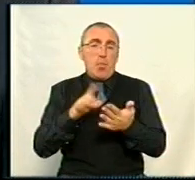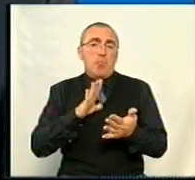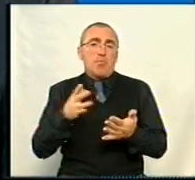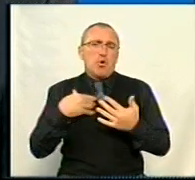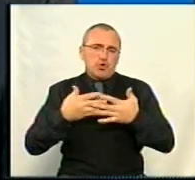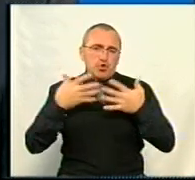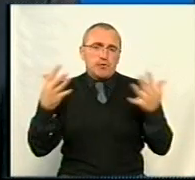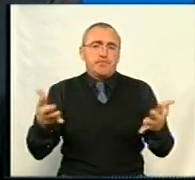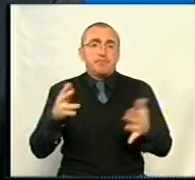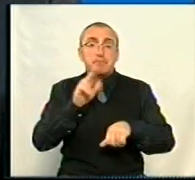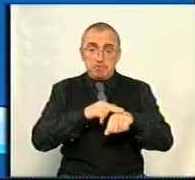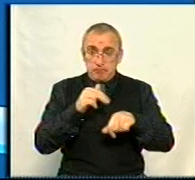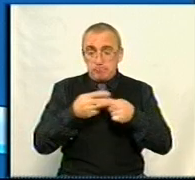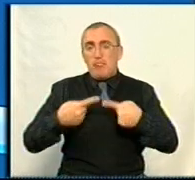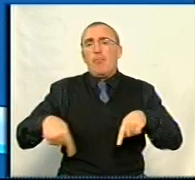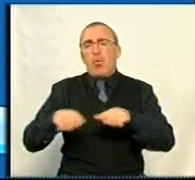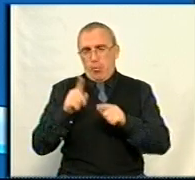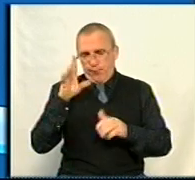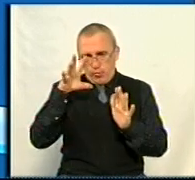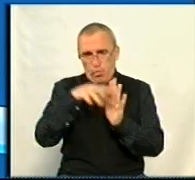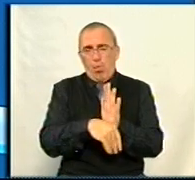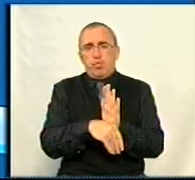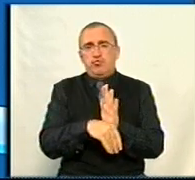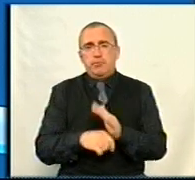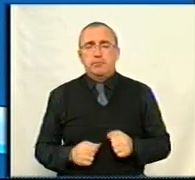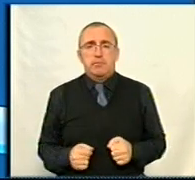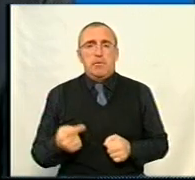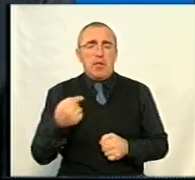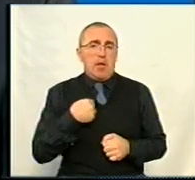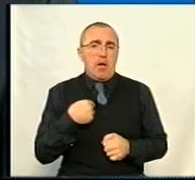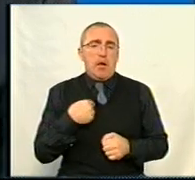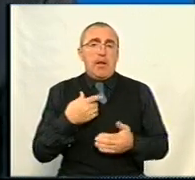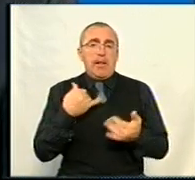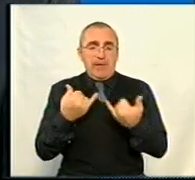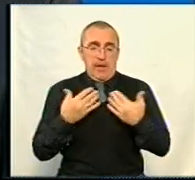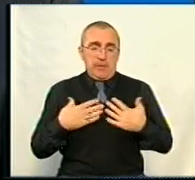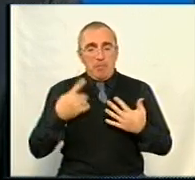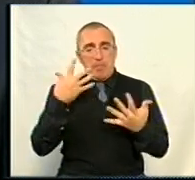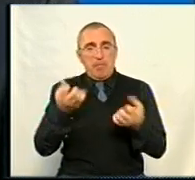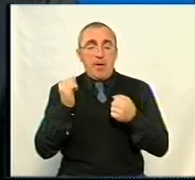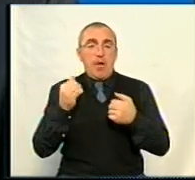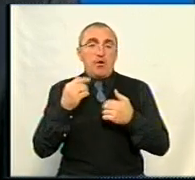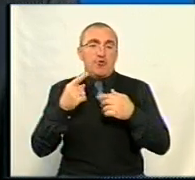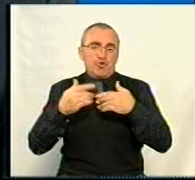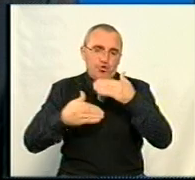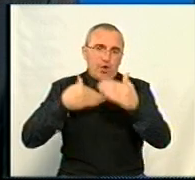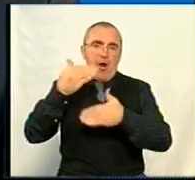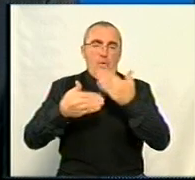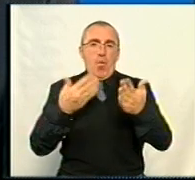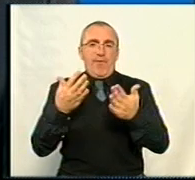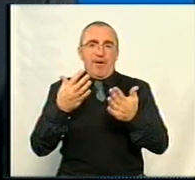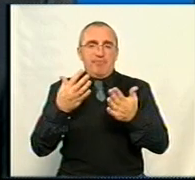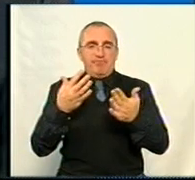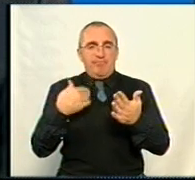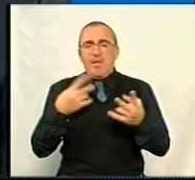значно ширший фіційний. Ну і правоохоронний блок також, І правоохоронний блок в тому числі. Я для себе сприймав це як черговий виклик і вирішив,